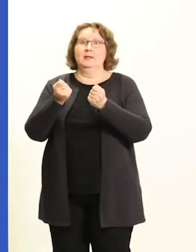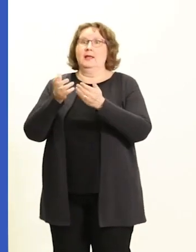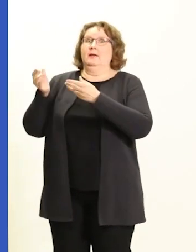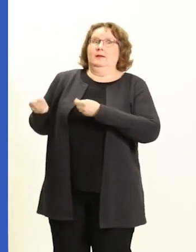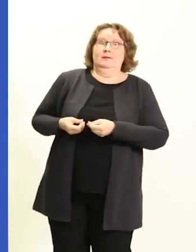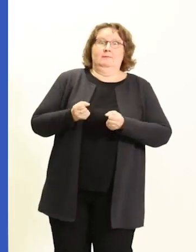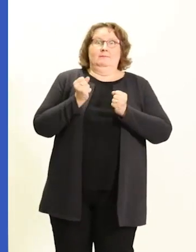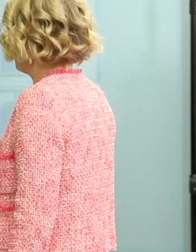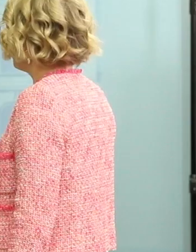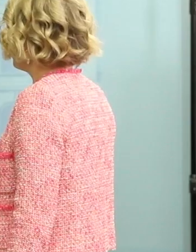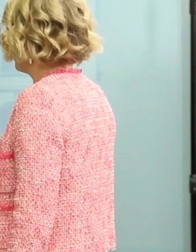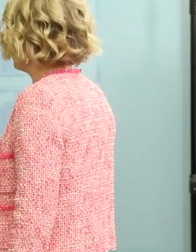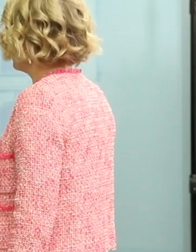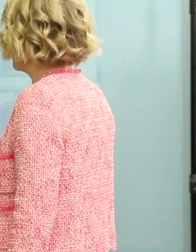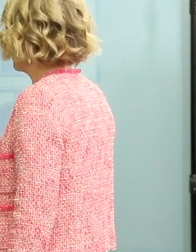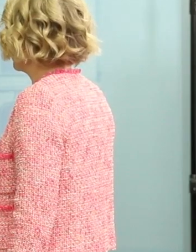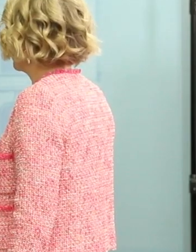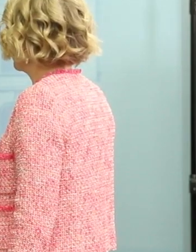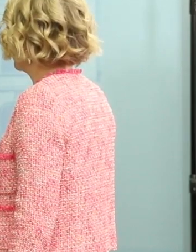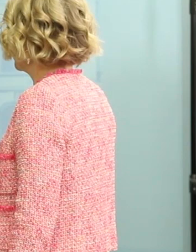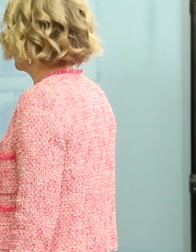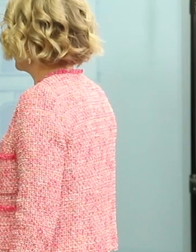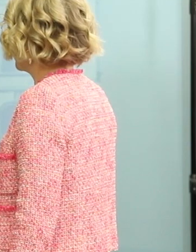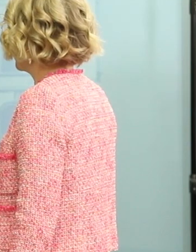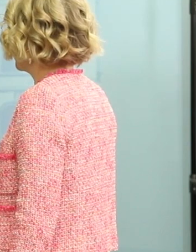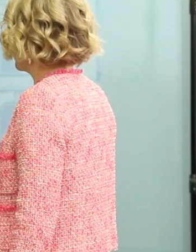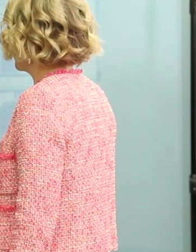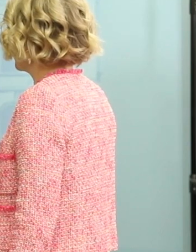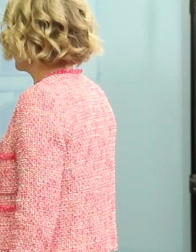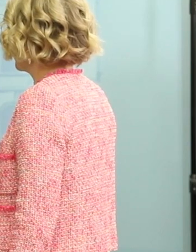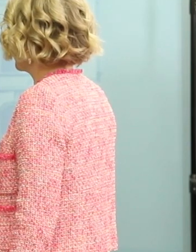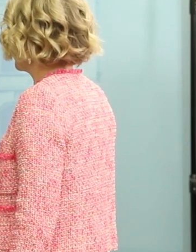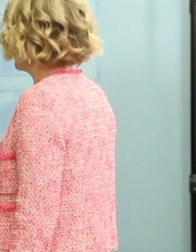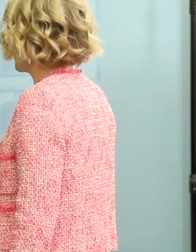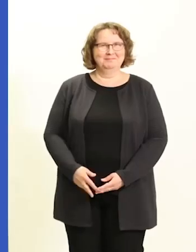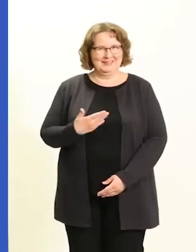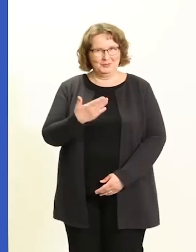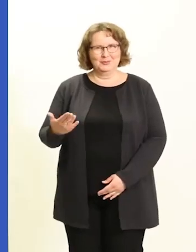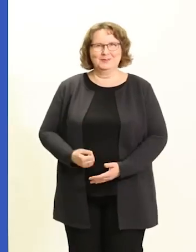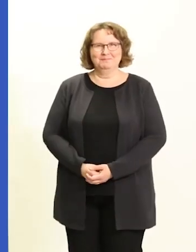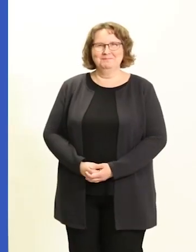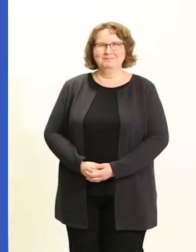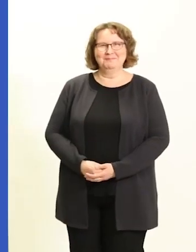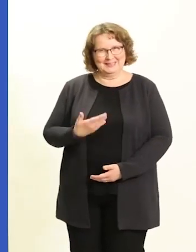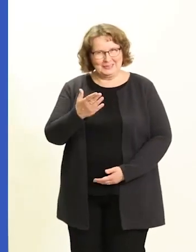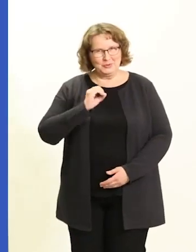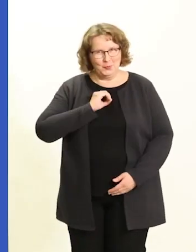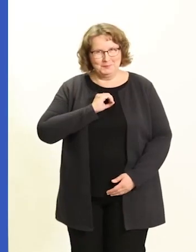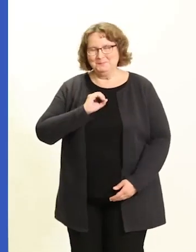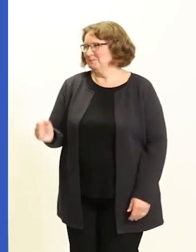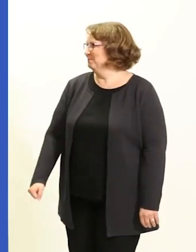viittomakielellä niin, että se tulee ihan alkuperäisen tavoitteen mukaan, niin se on haastavinta. Kiitos Outi.